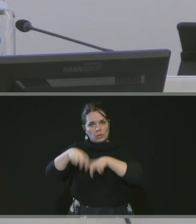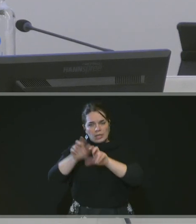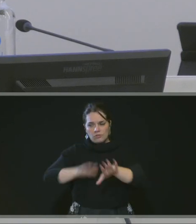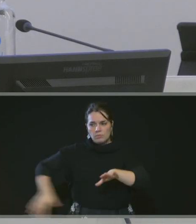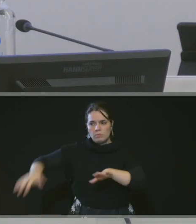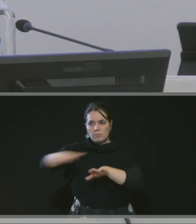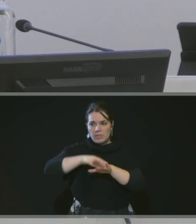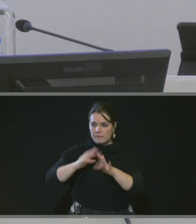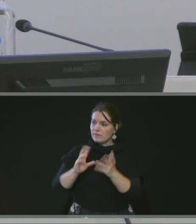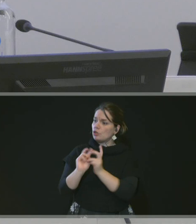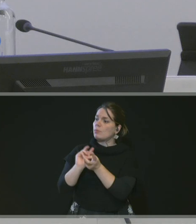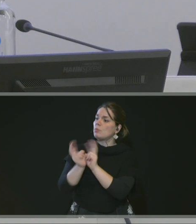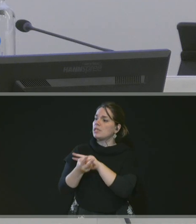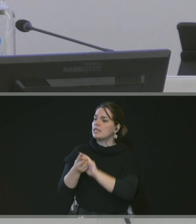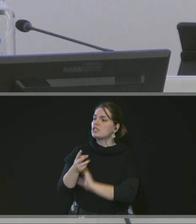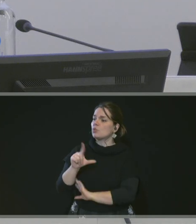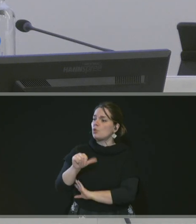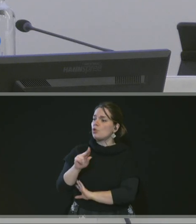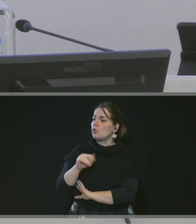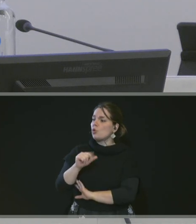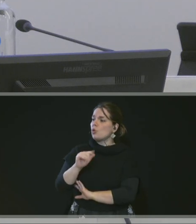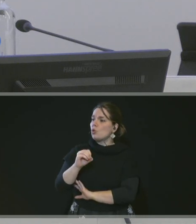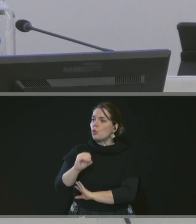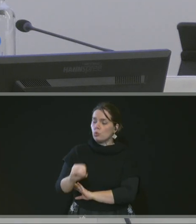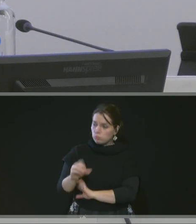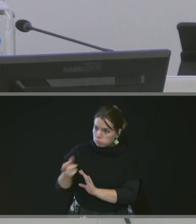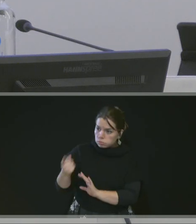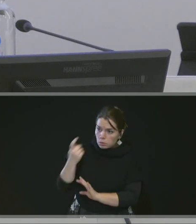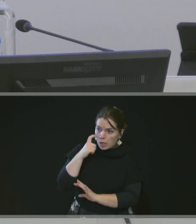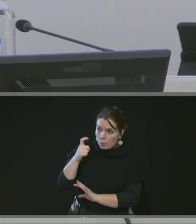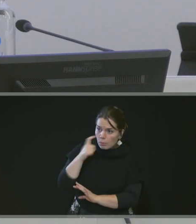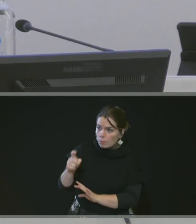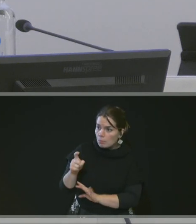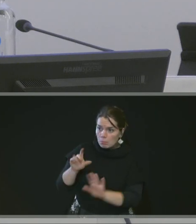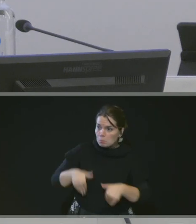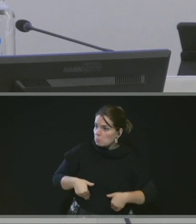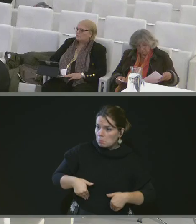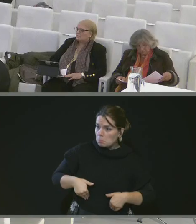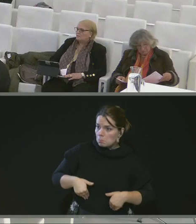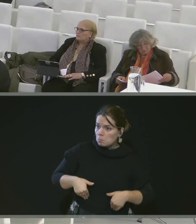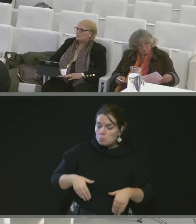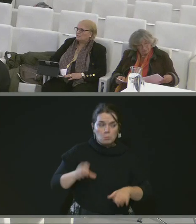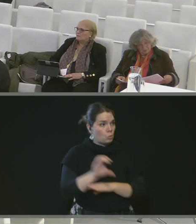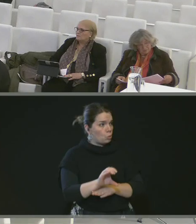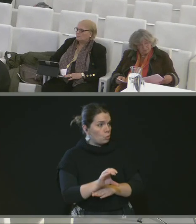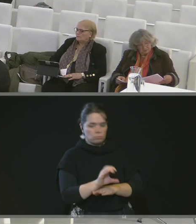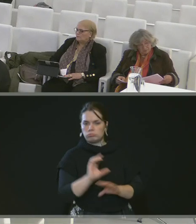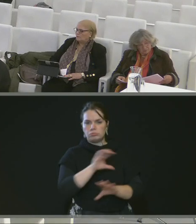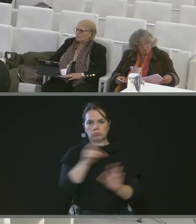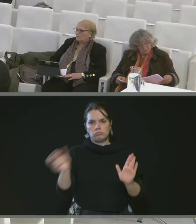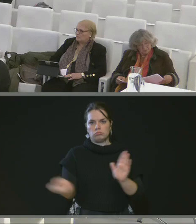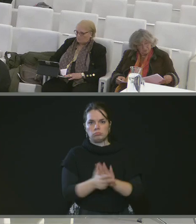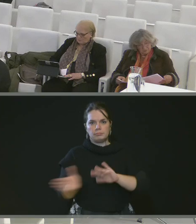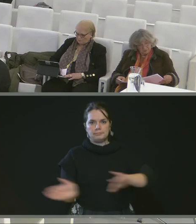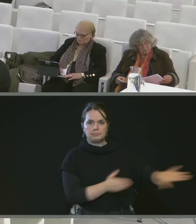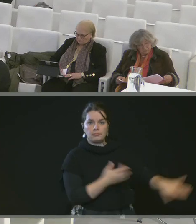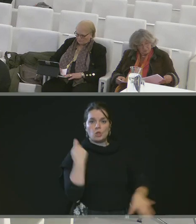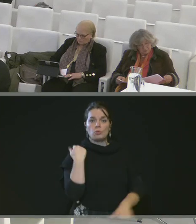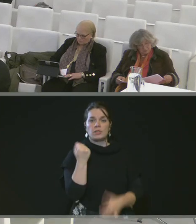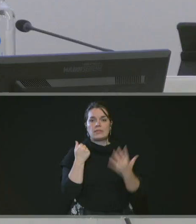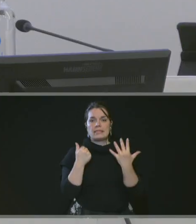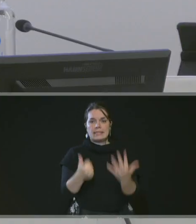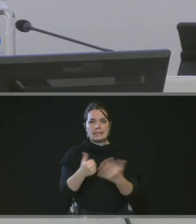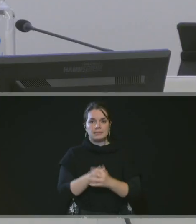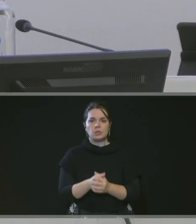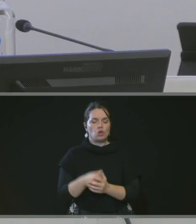d'Hugo. Y a-t-il des observations, des votes contre, des abstentions ? Non, unanimité. La numéro 6, toujours